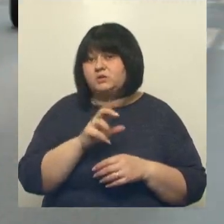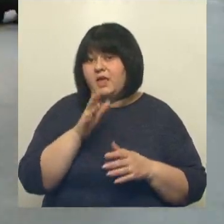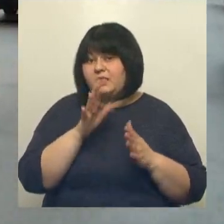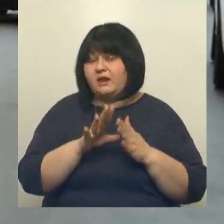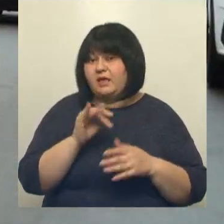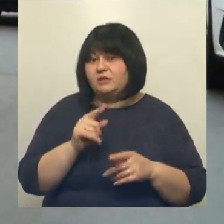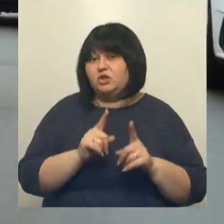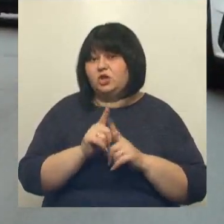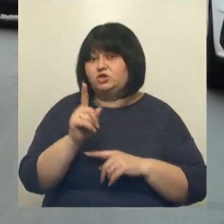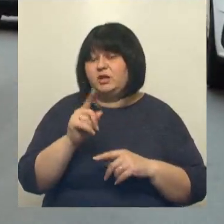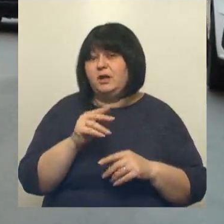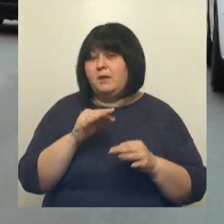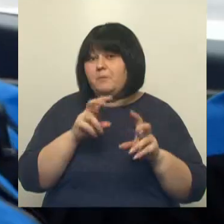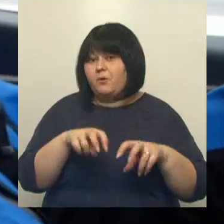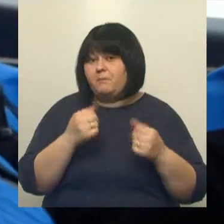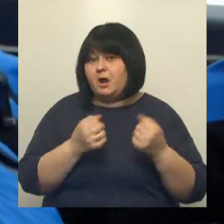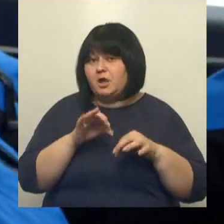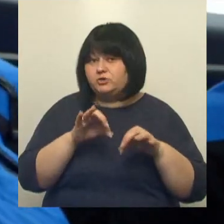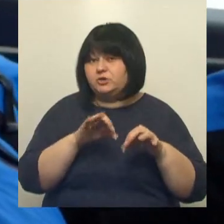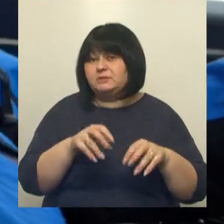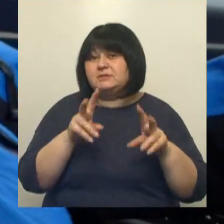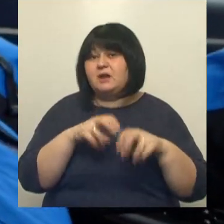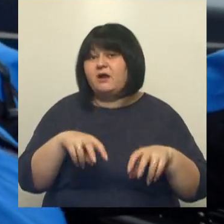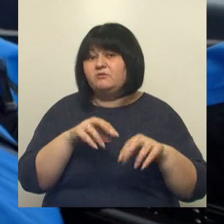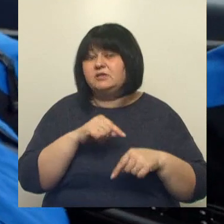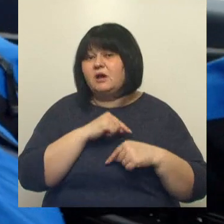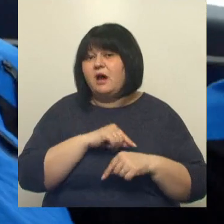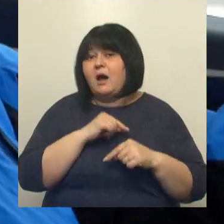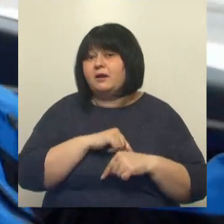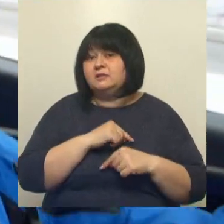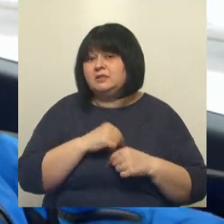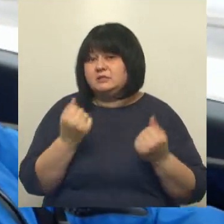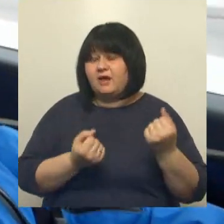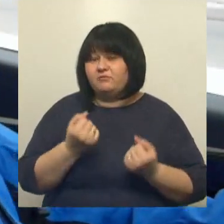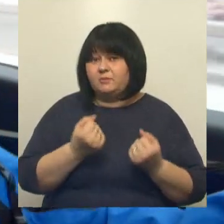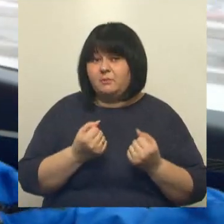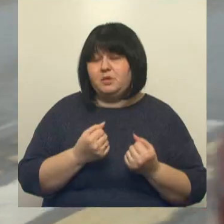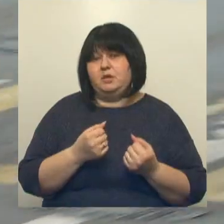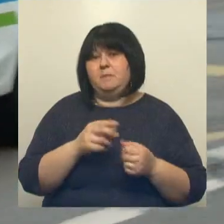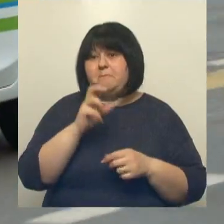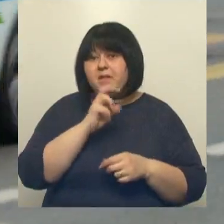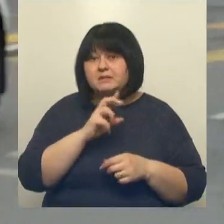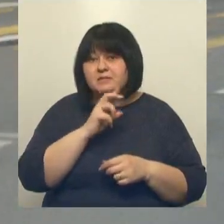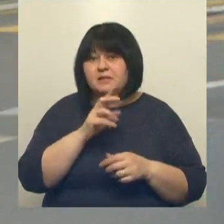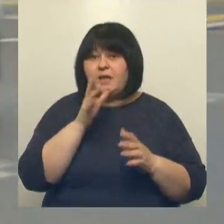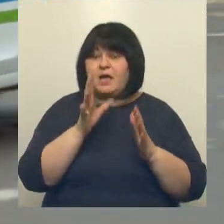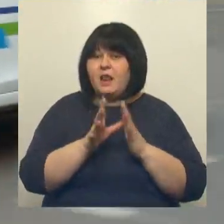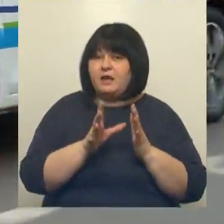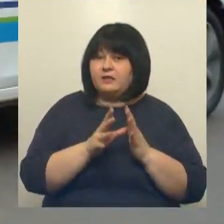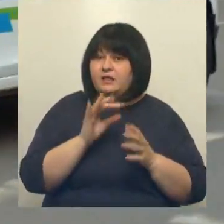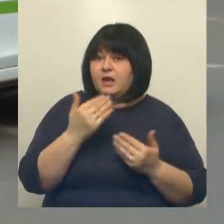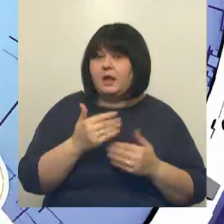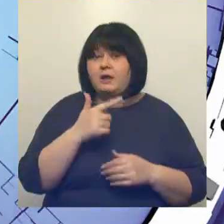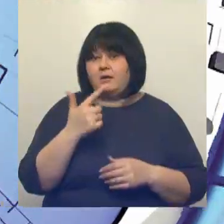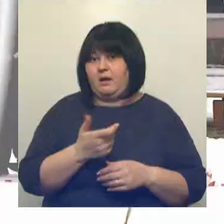начали серию тест-драйвов, чтобы сравнить эксплуатационные характеристики автомобилей. Все-таки бензин, электроэнергия или газ?